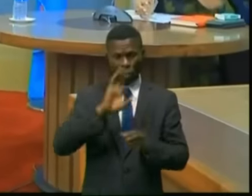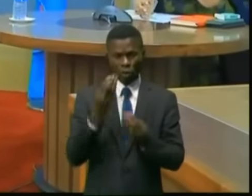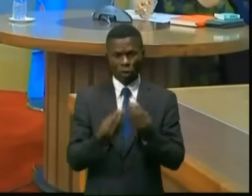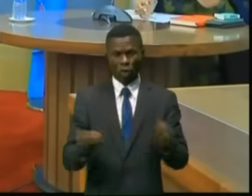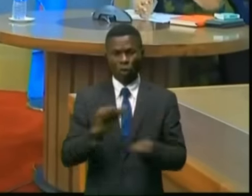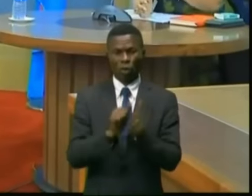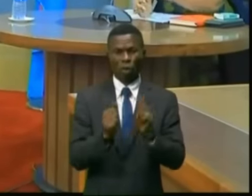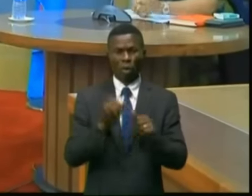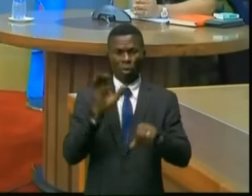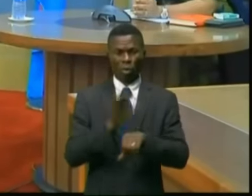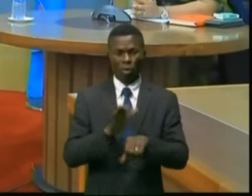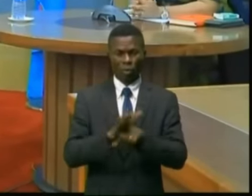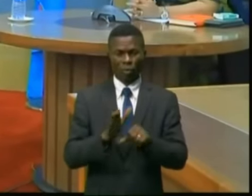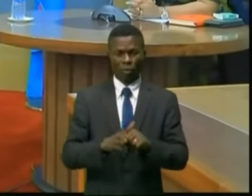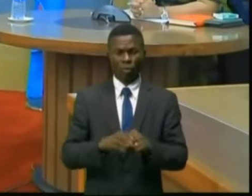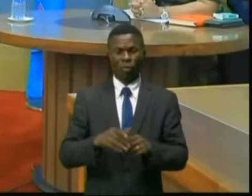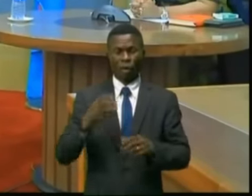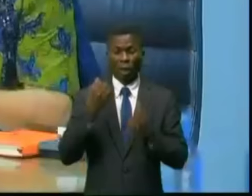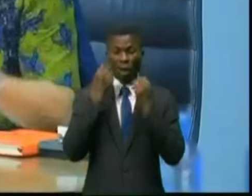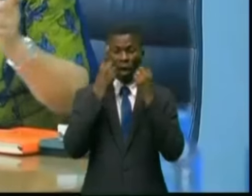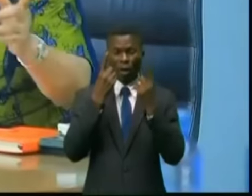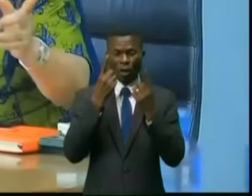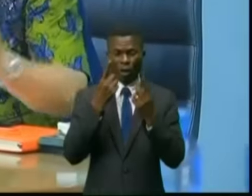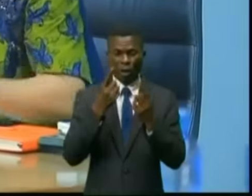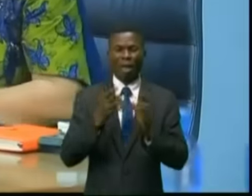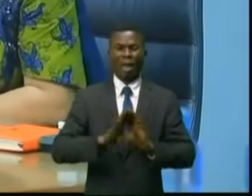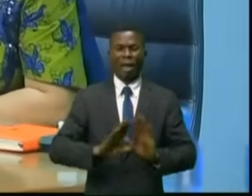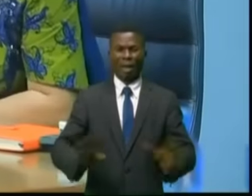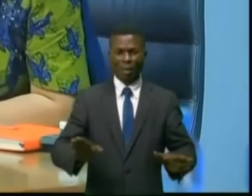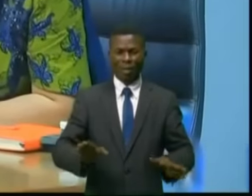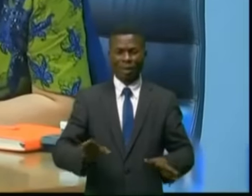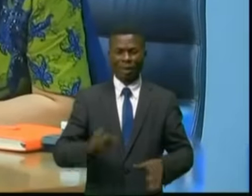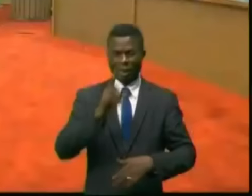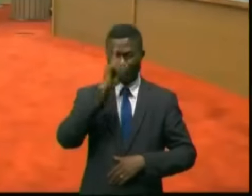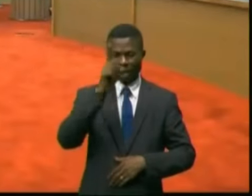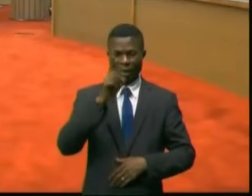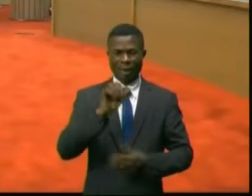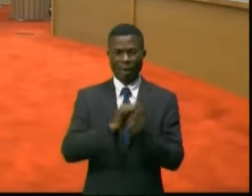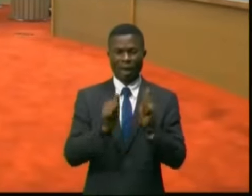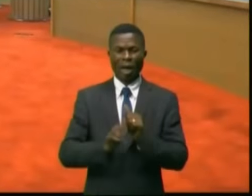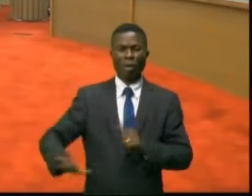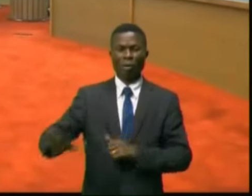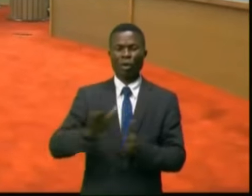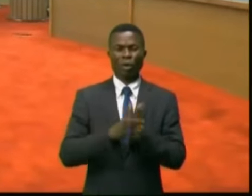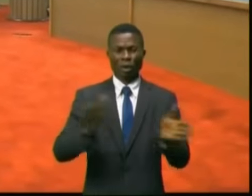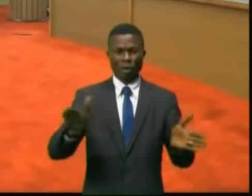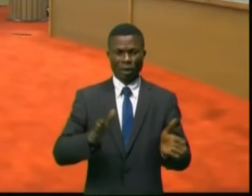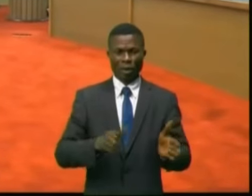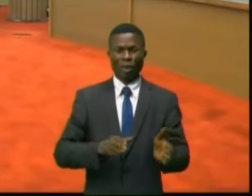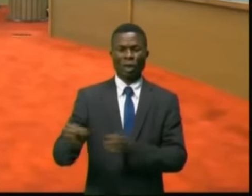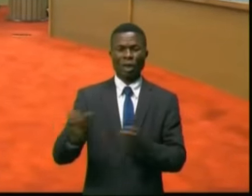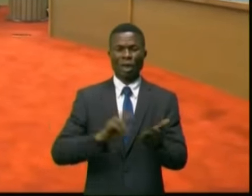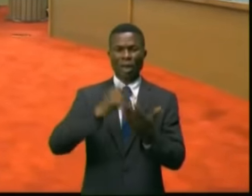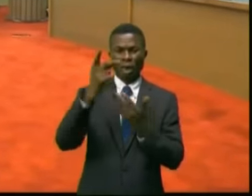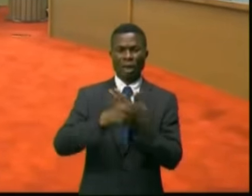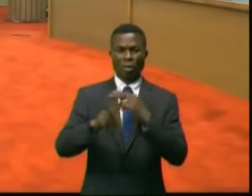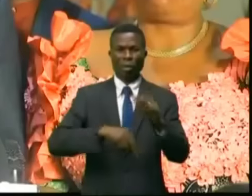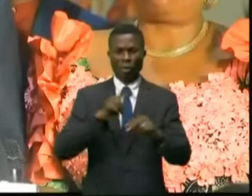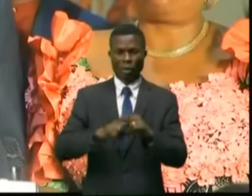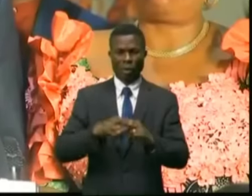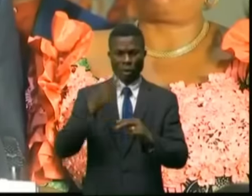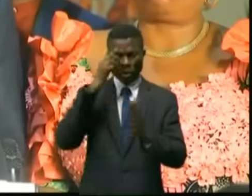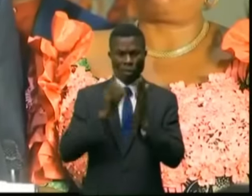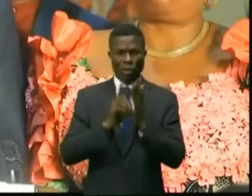Nous avons été impressionnés par la maîtrise qu'elle a de la situation générale du pays pour avoir piloté le plan national stratégique de